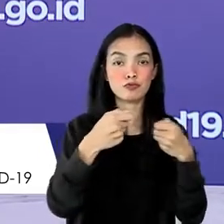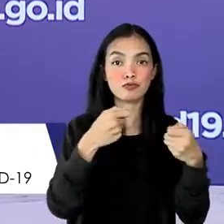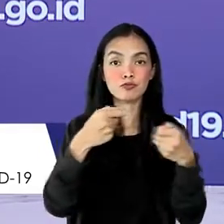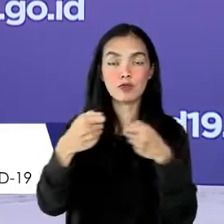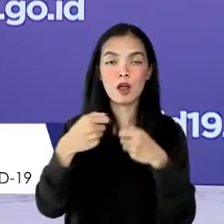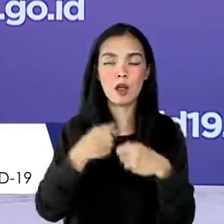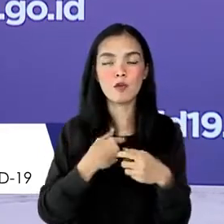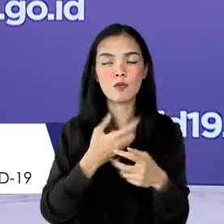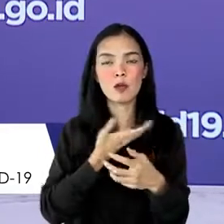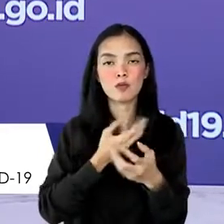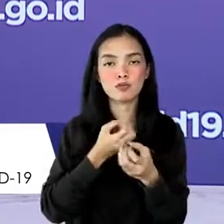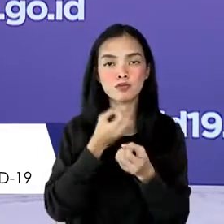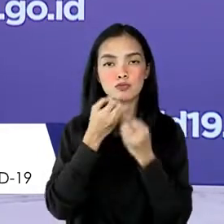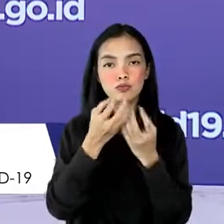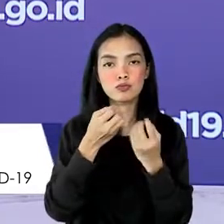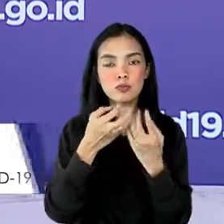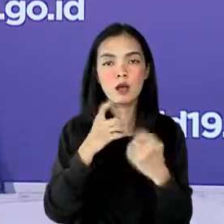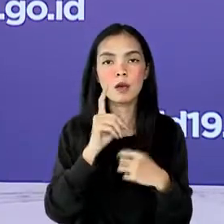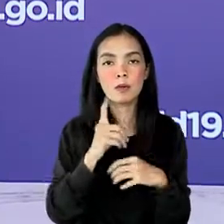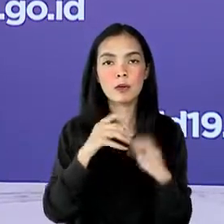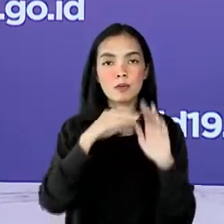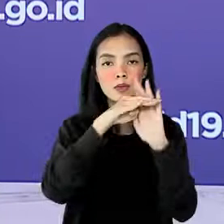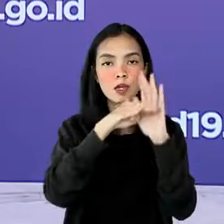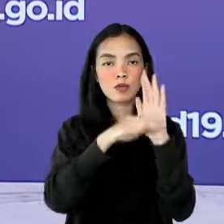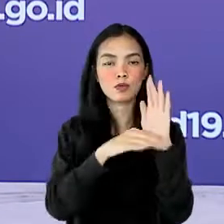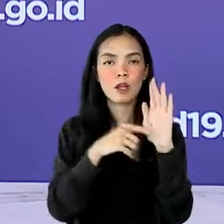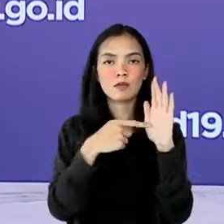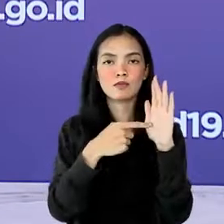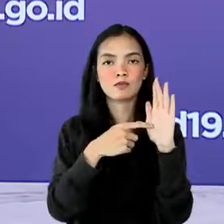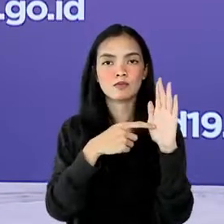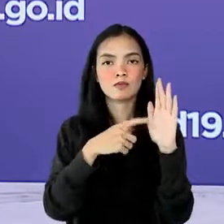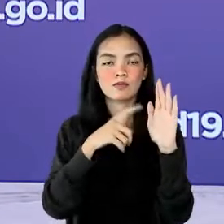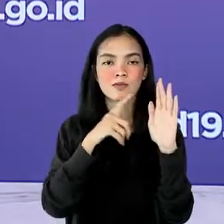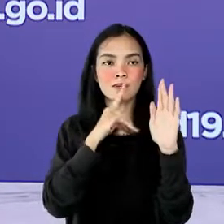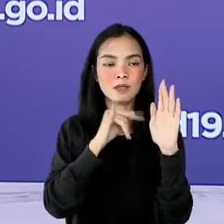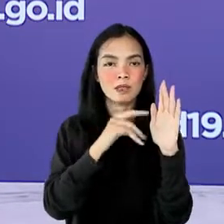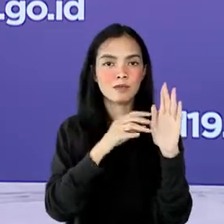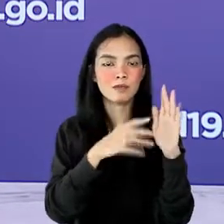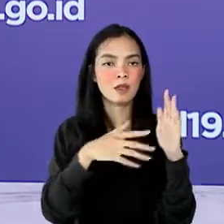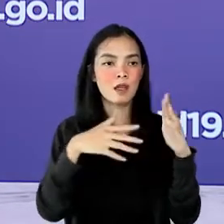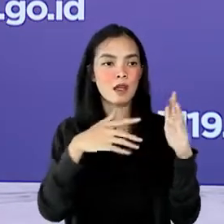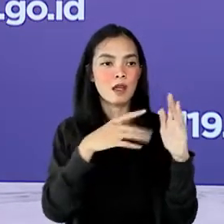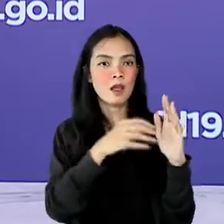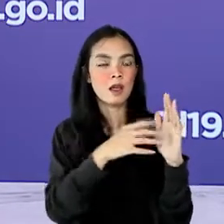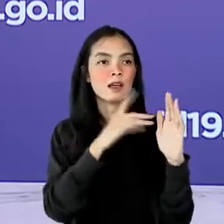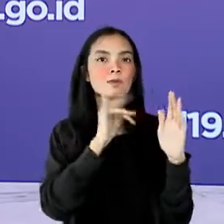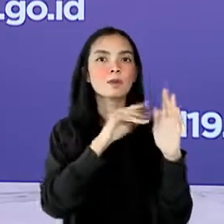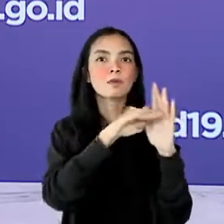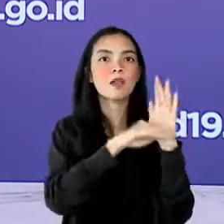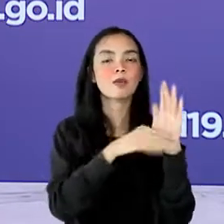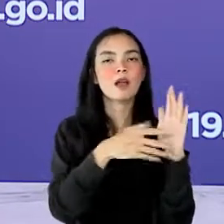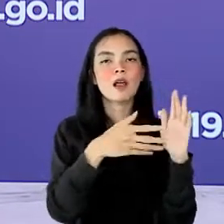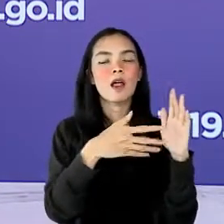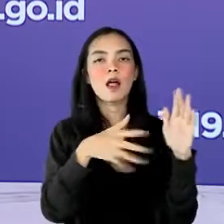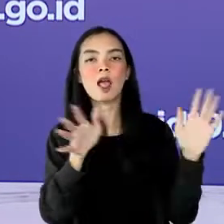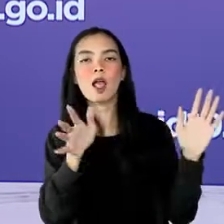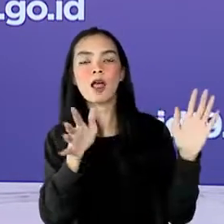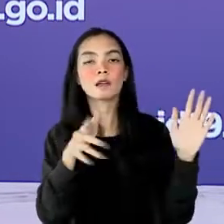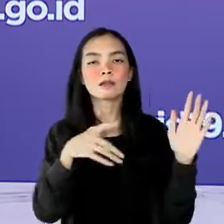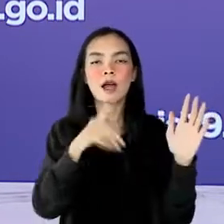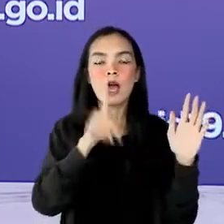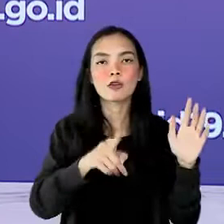mengapa melakukan relaksasi kebijakan perlu kehatian. Berkaca dari pengetatan dan